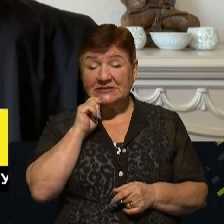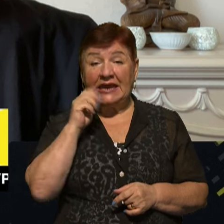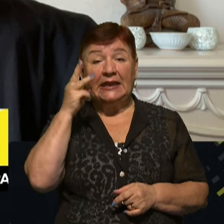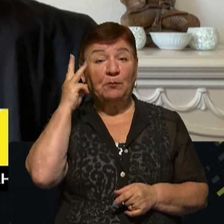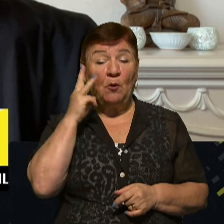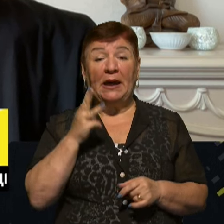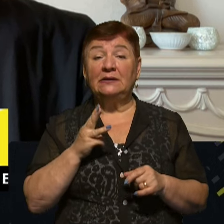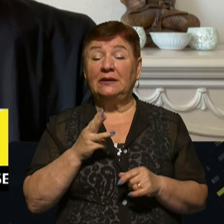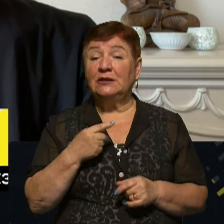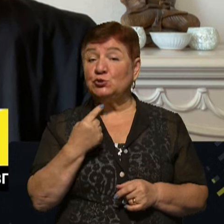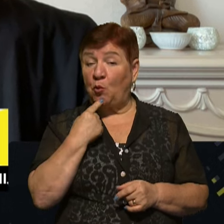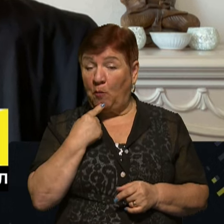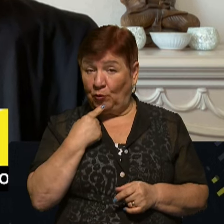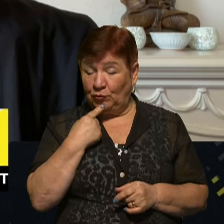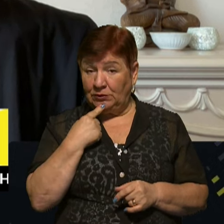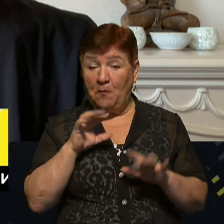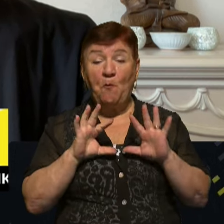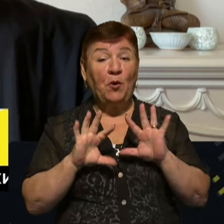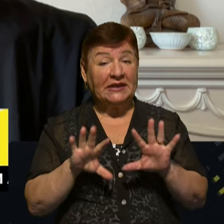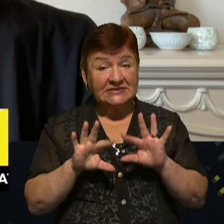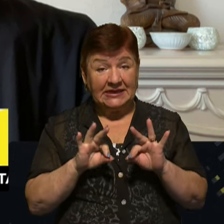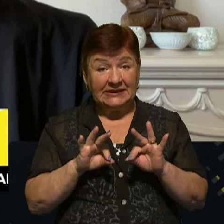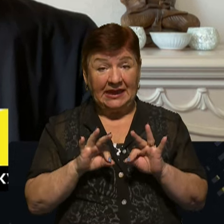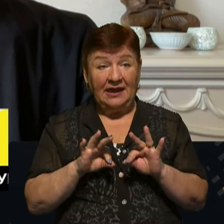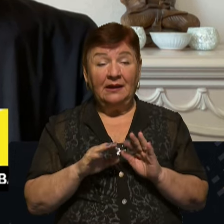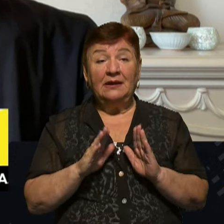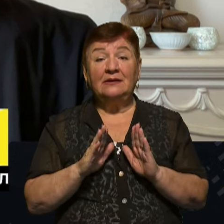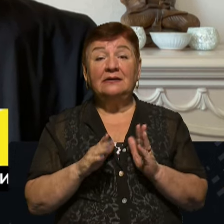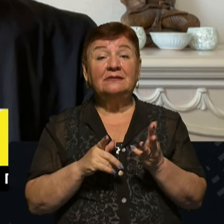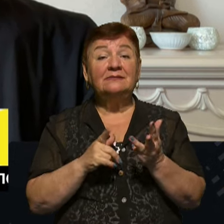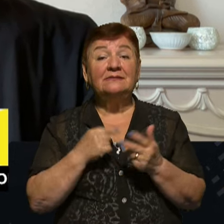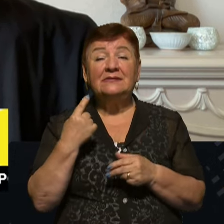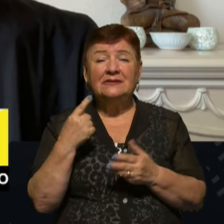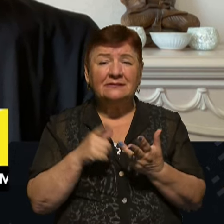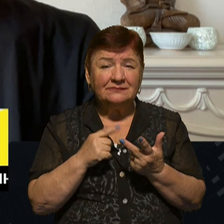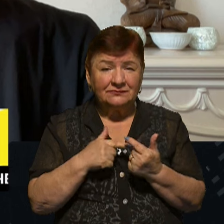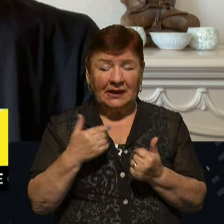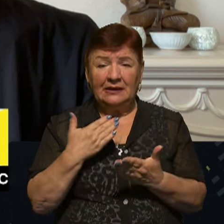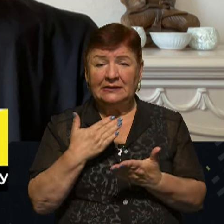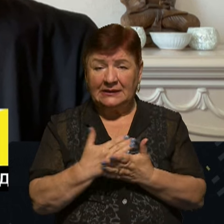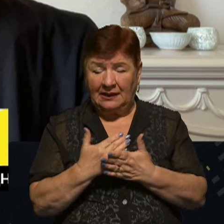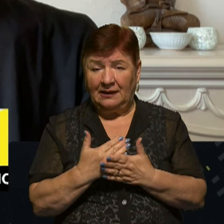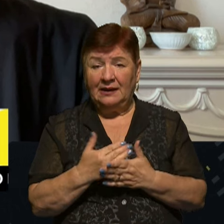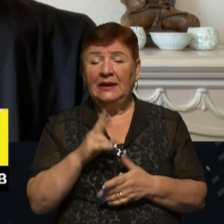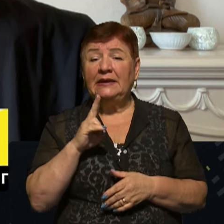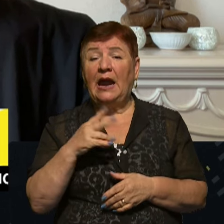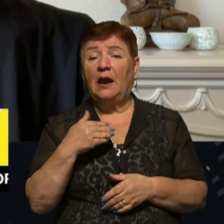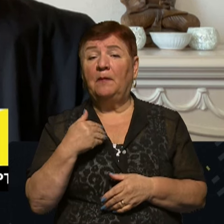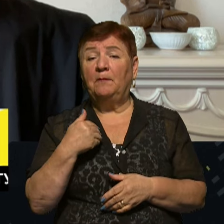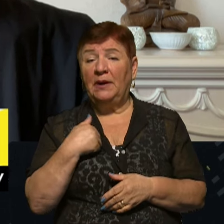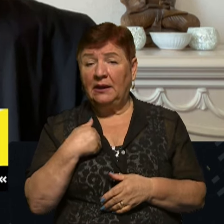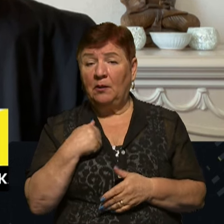пояснити КНР в раз, певно, кільканадцятий, що у нас є власна візія того, як має розвитись